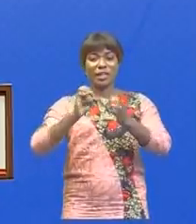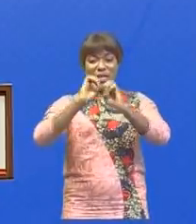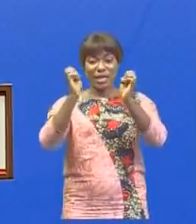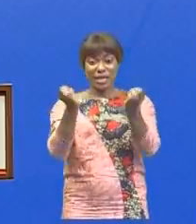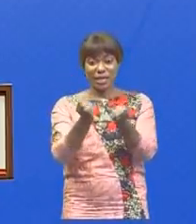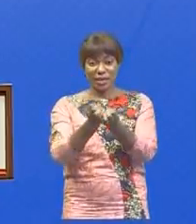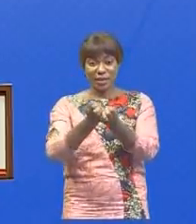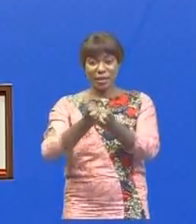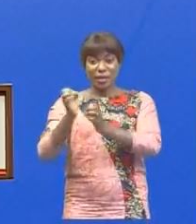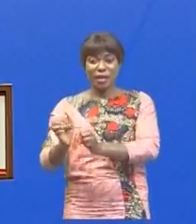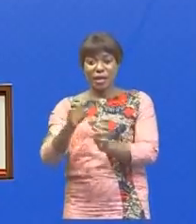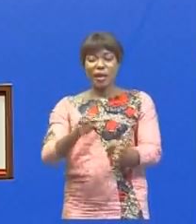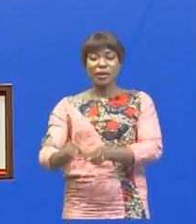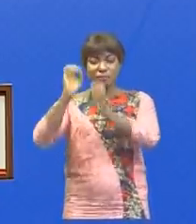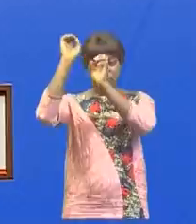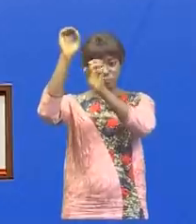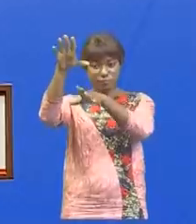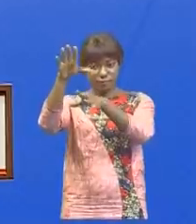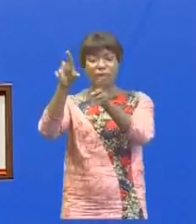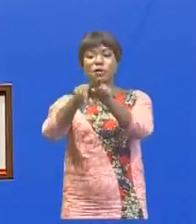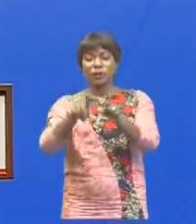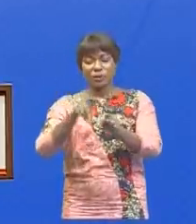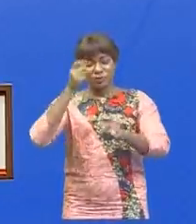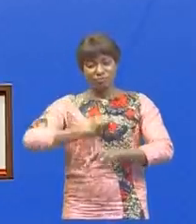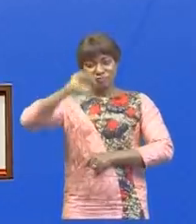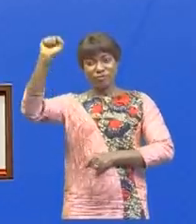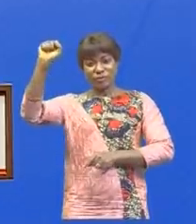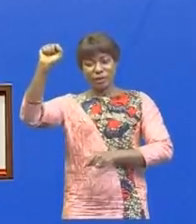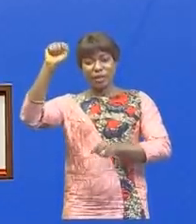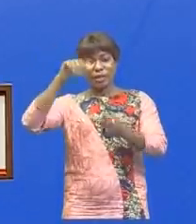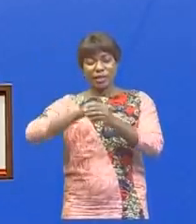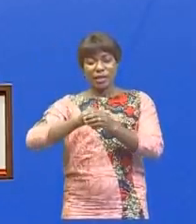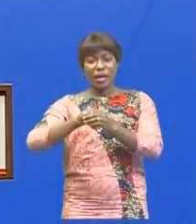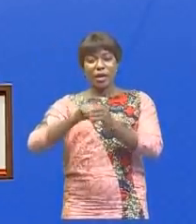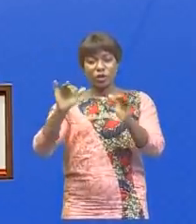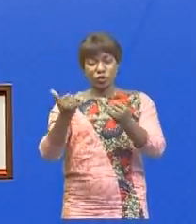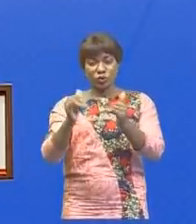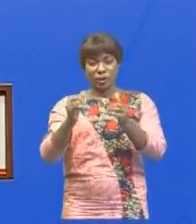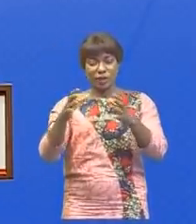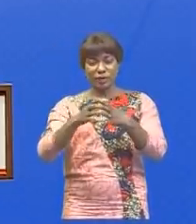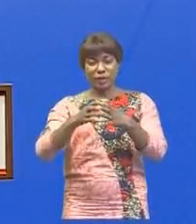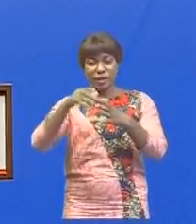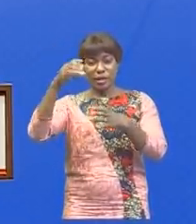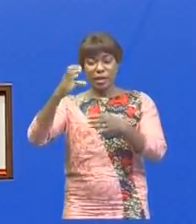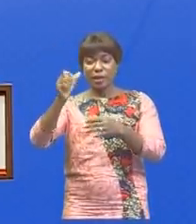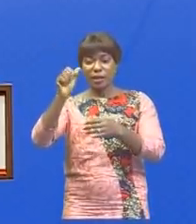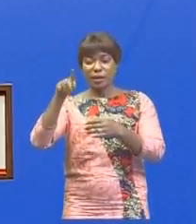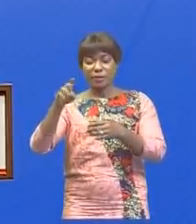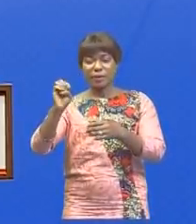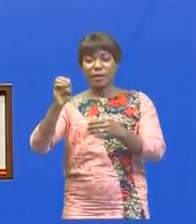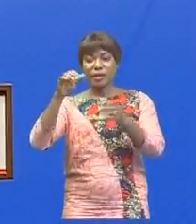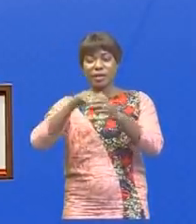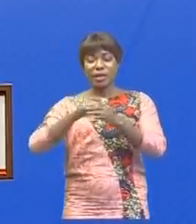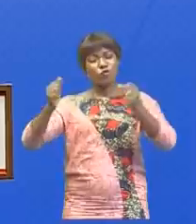engagée dans l'afro-basket pour leur victoire à l'occasion du match contre le Cap-Vert à Kigali au Rwanda.